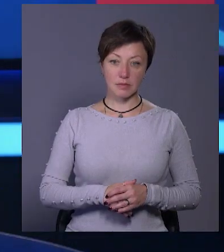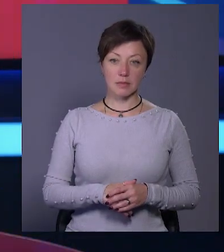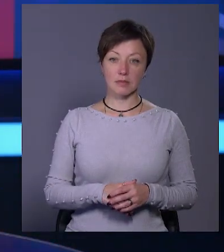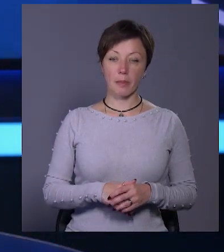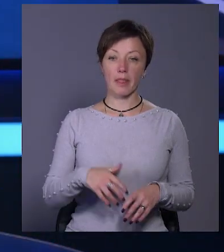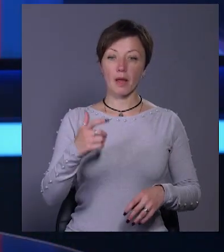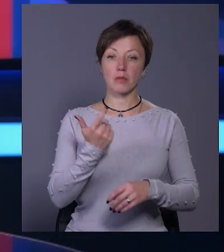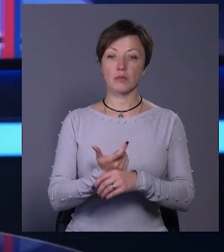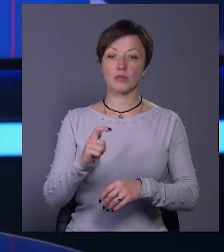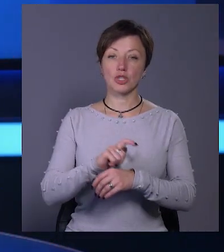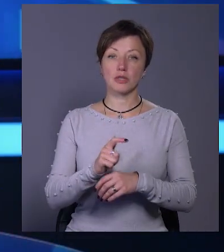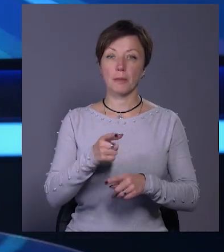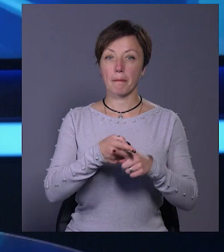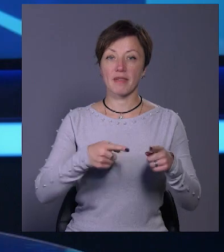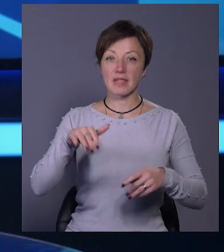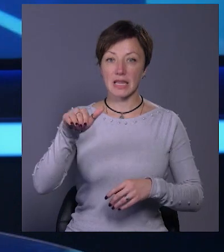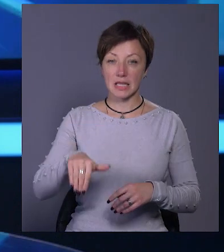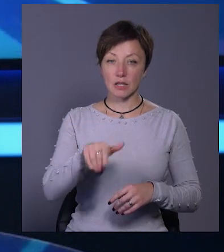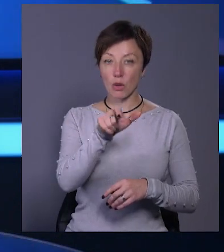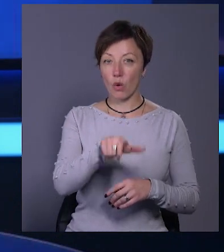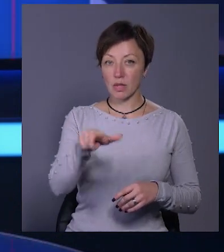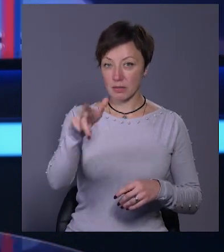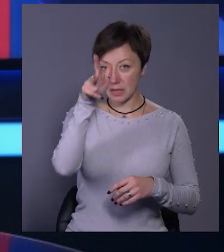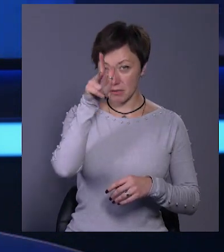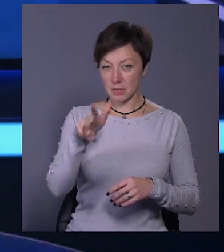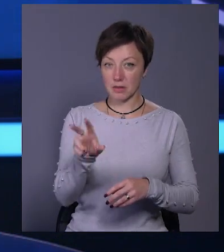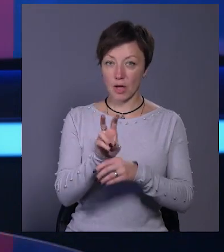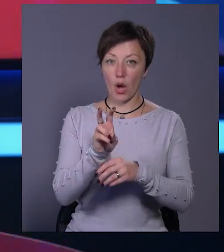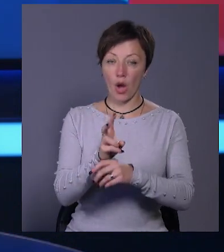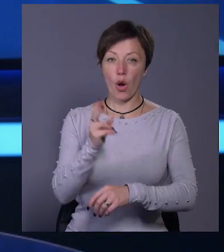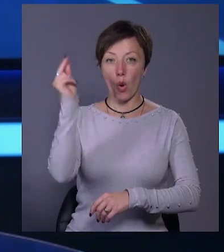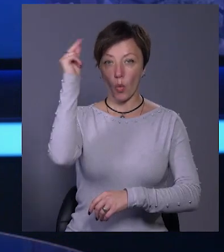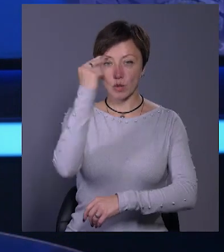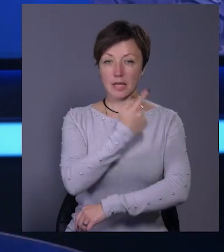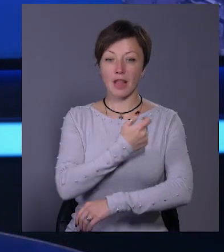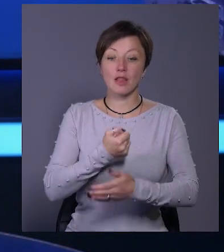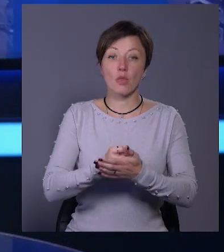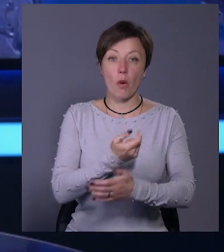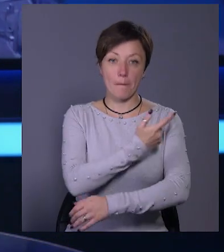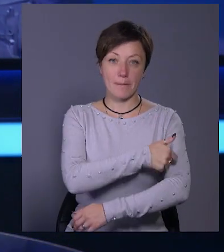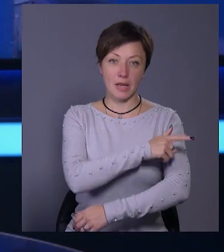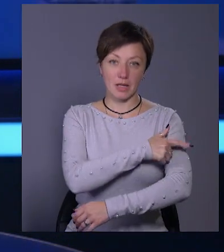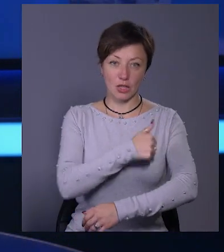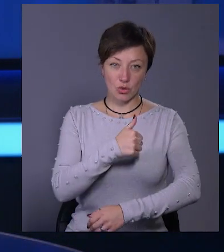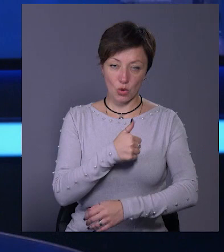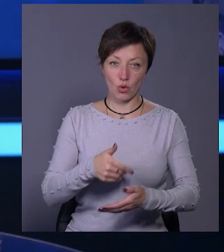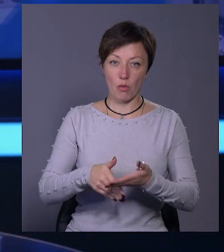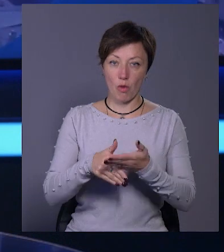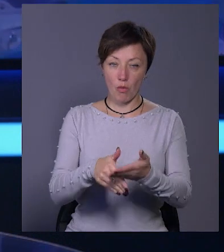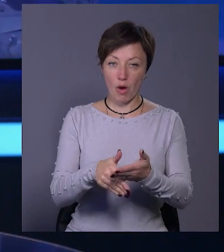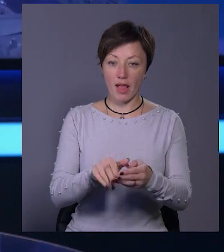Більше півтисячі осіб за три місяці відвідали курси домедичної допомоги, які організовують волонтери захисту.